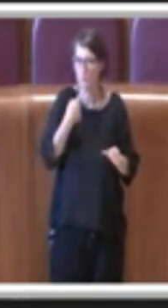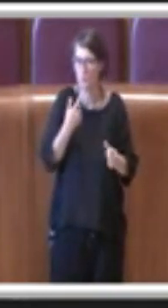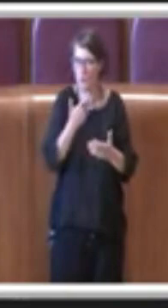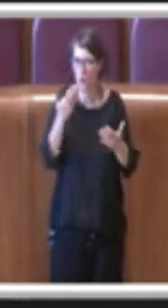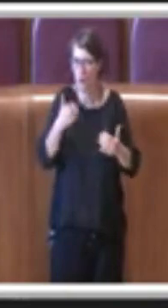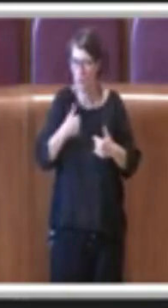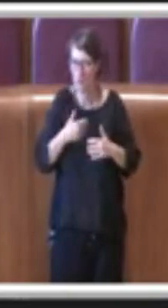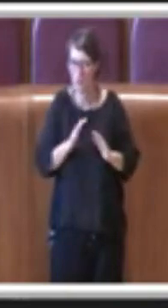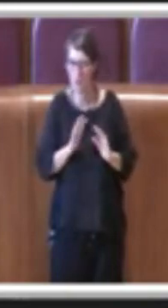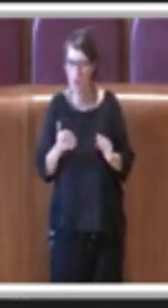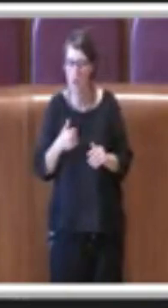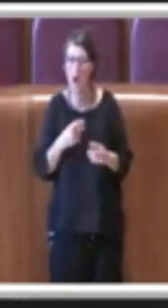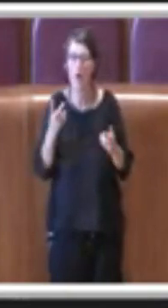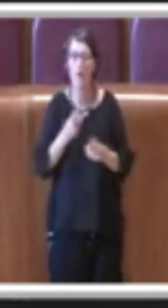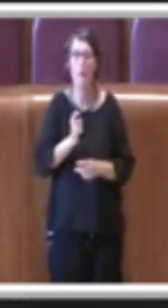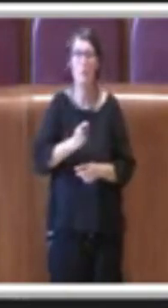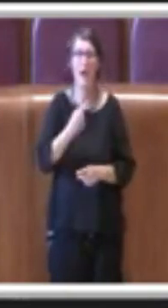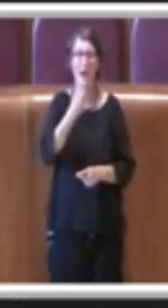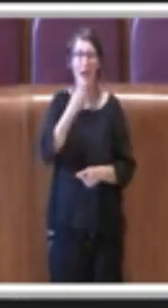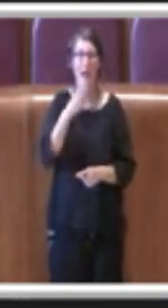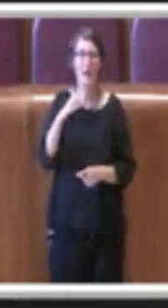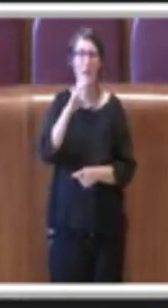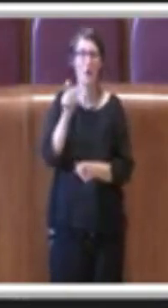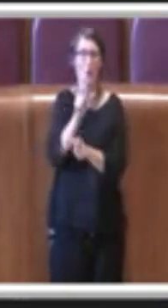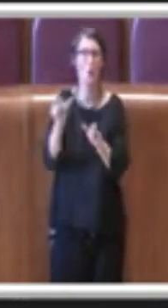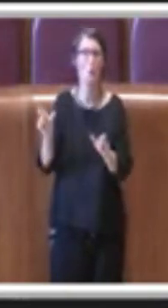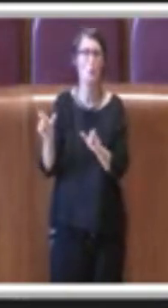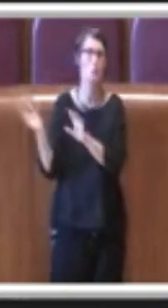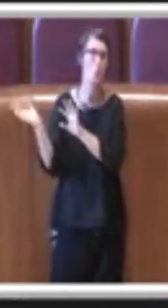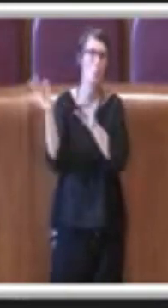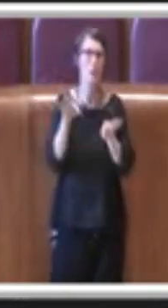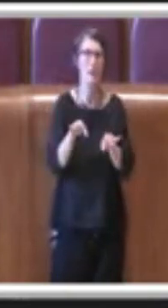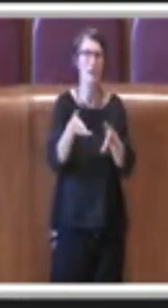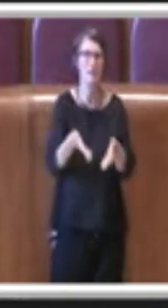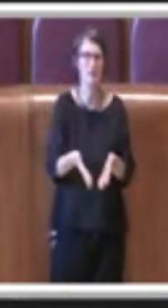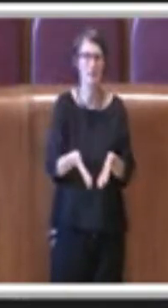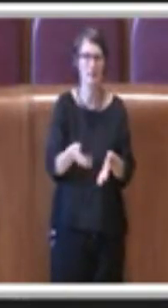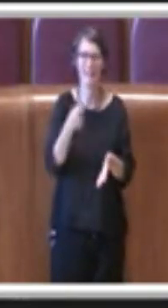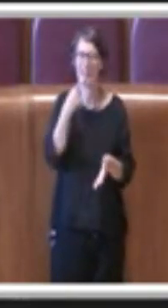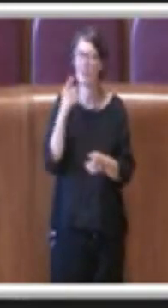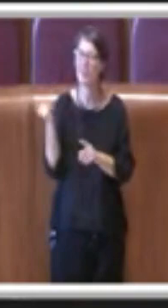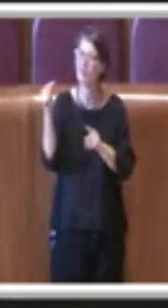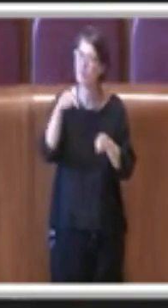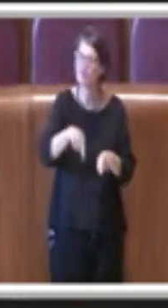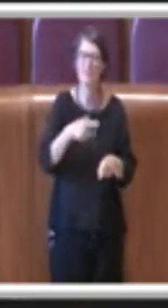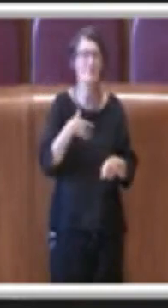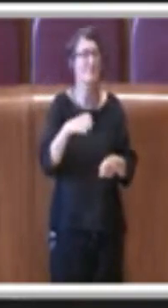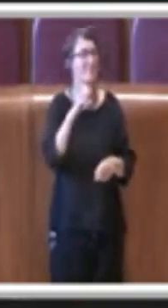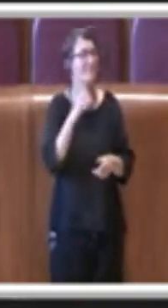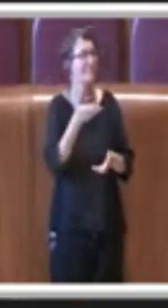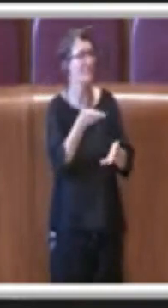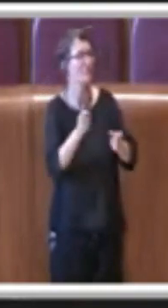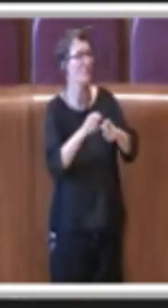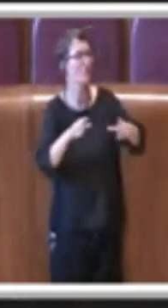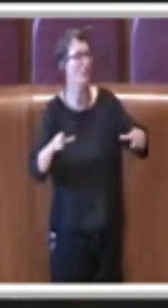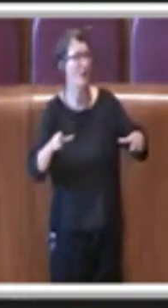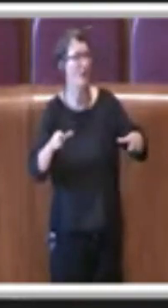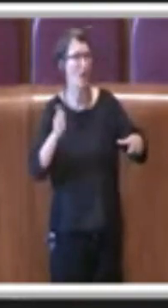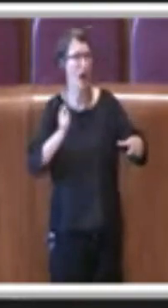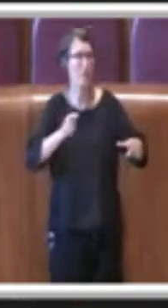contributo che pagano i turisti che vengono a visitare la nostra meravigliosa città. Non penso che siano questi